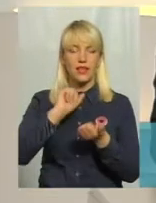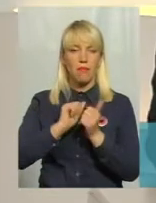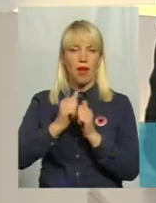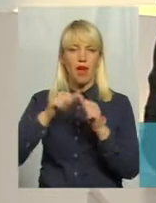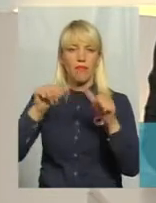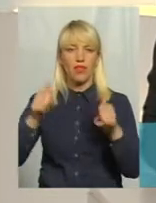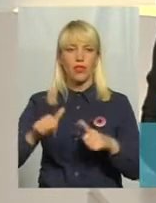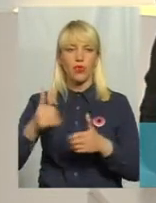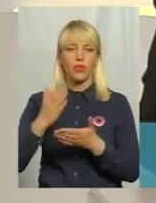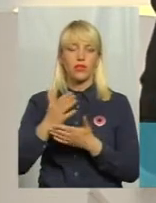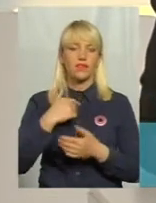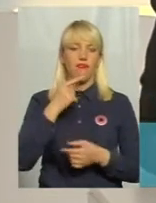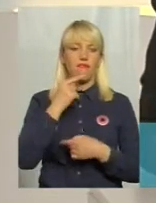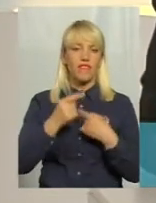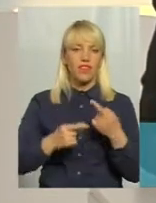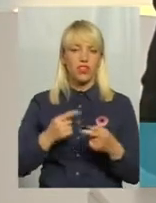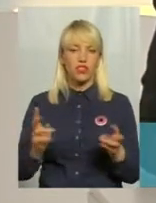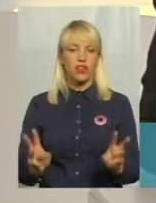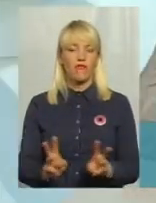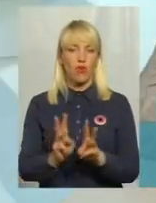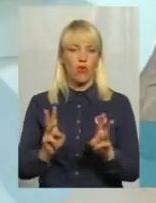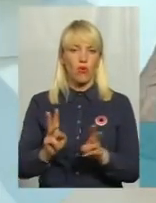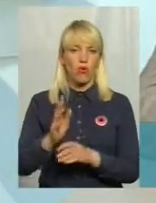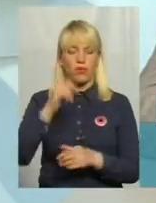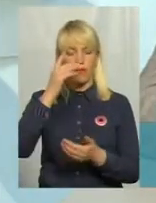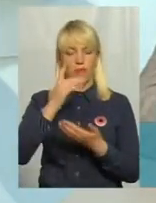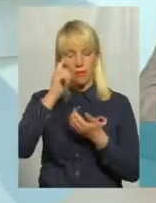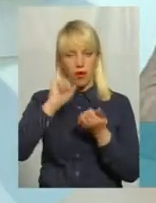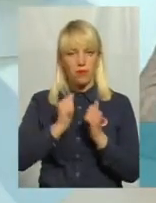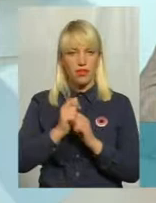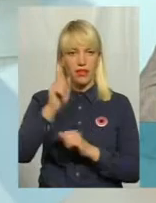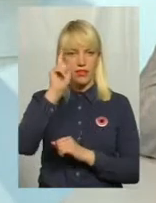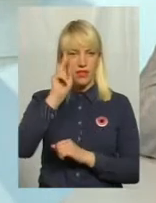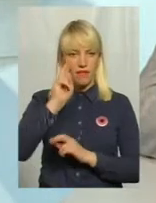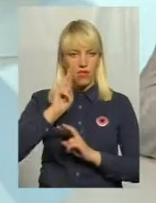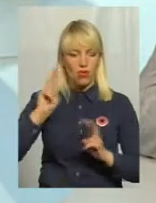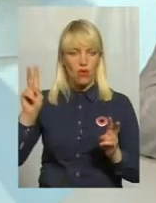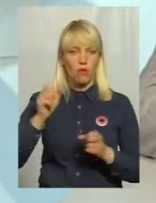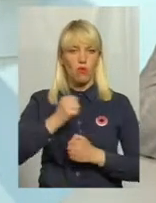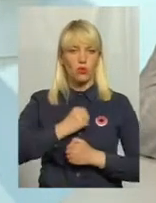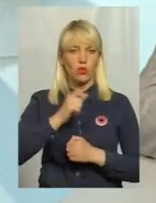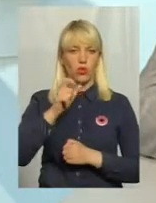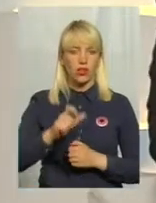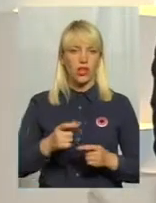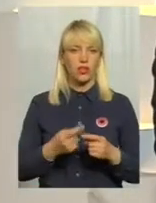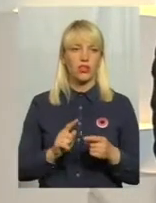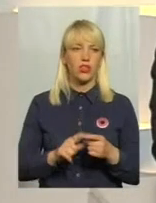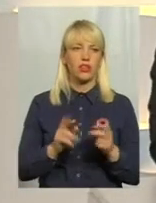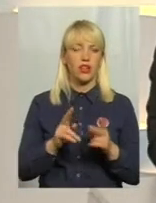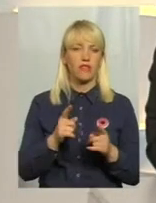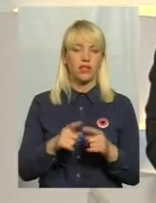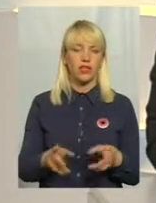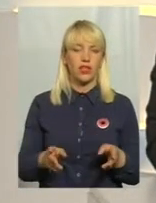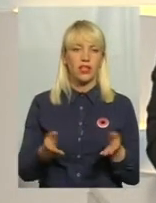в нас є там Вічний вогонь, пам'ятник невідомому солдату, як вони співвідносяться з отим процесом